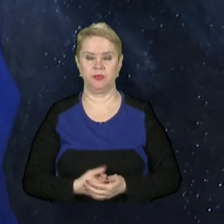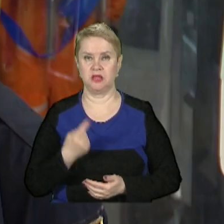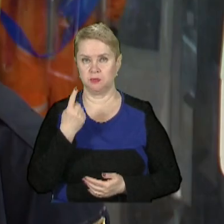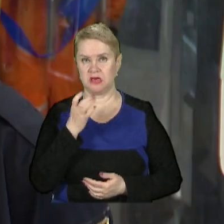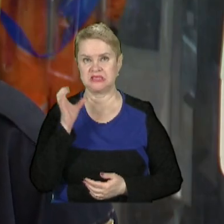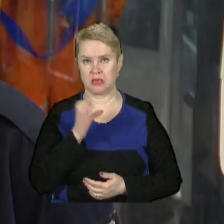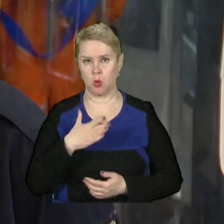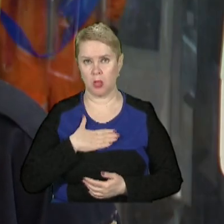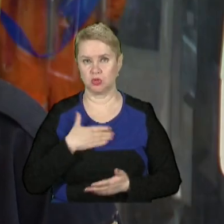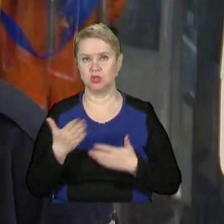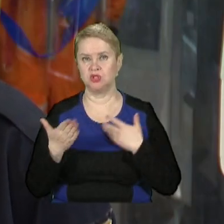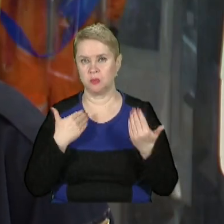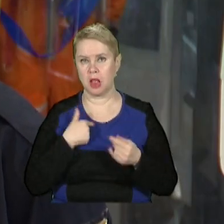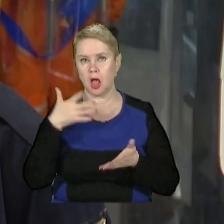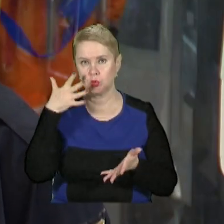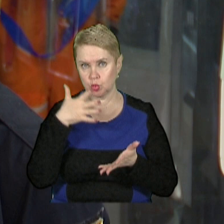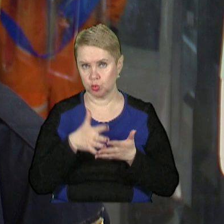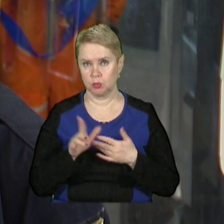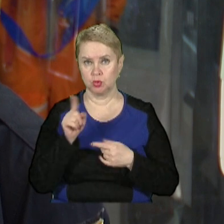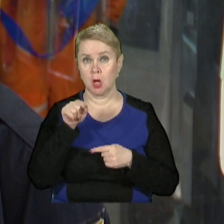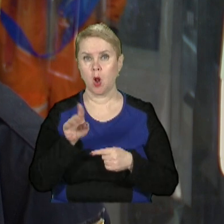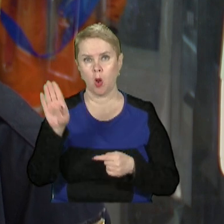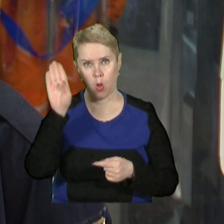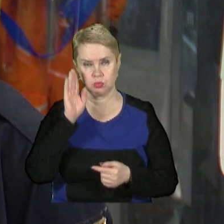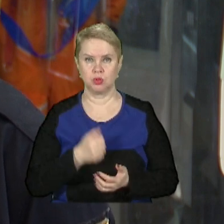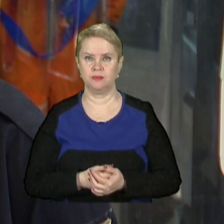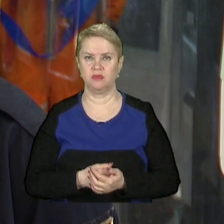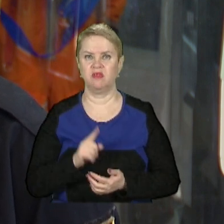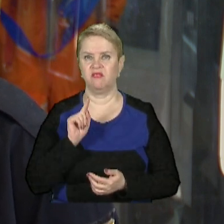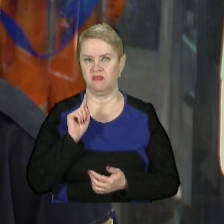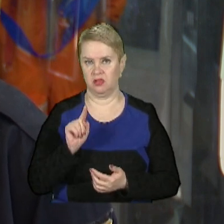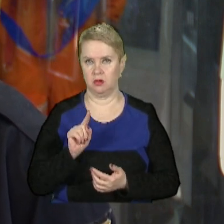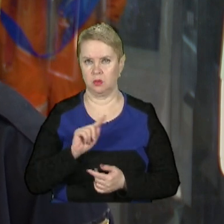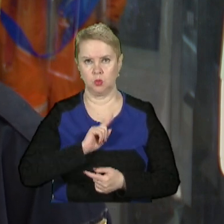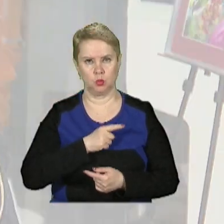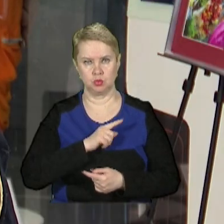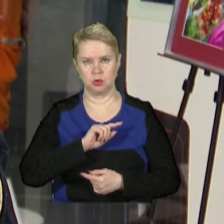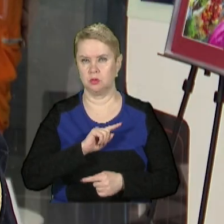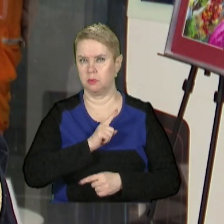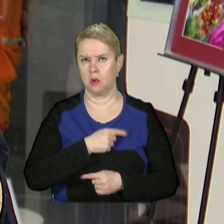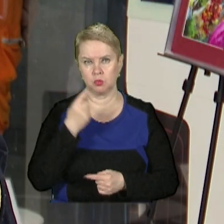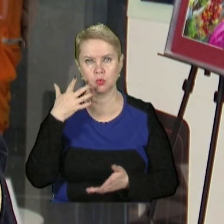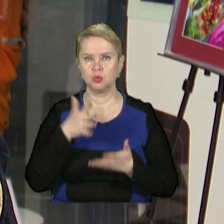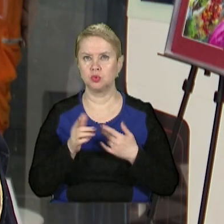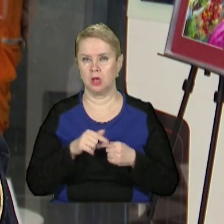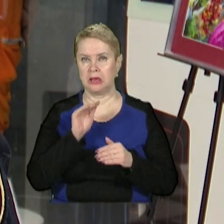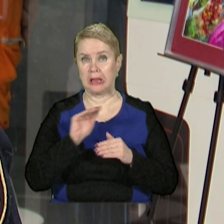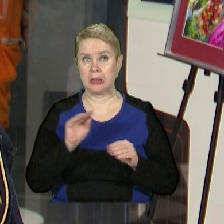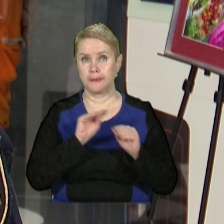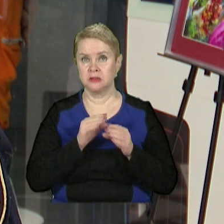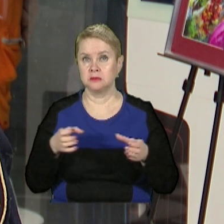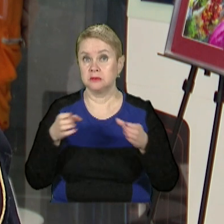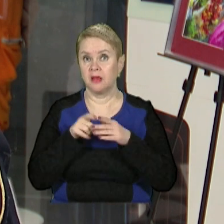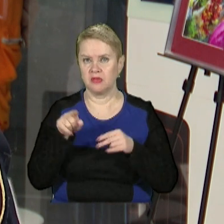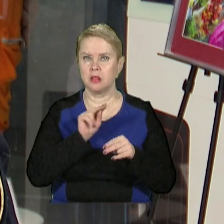перших секунд нашого спілкування я зрозуміла, що цей хлопець, він дуже потужний. Він збираються діти-переселенці,